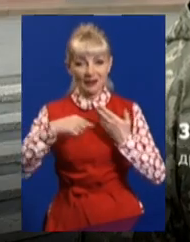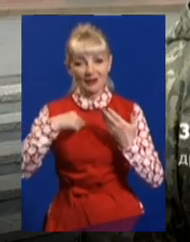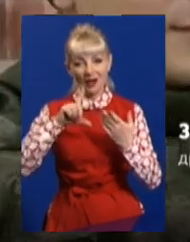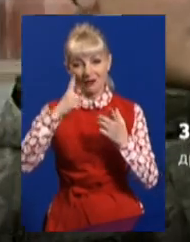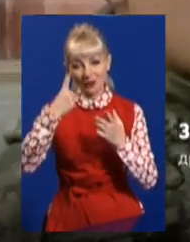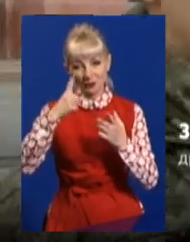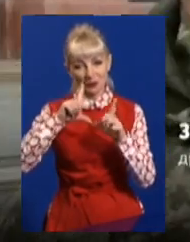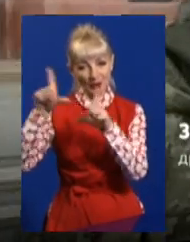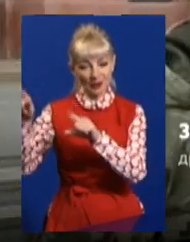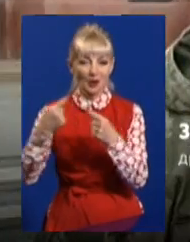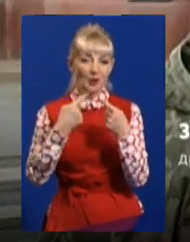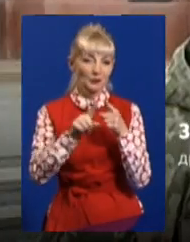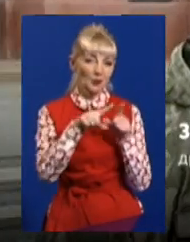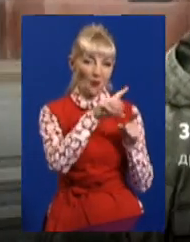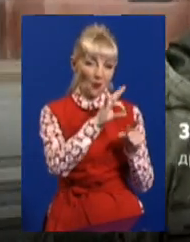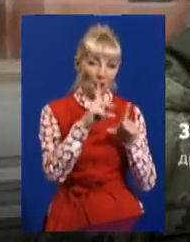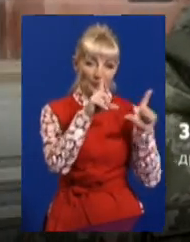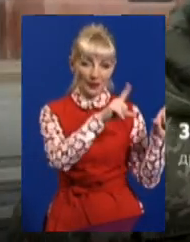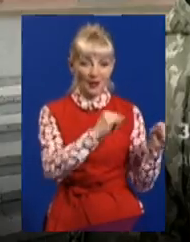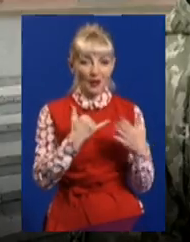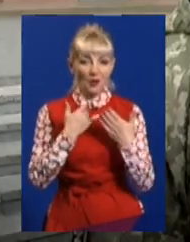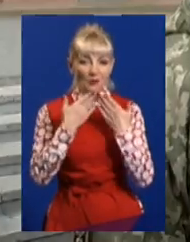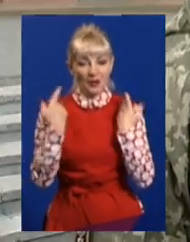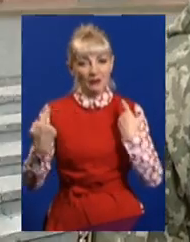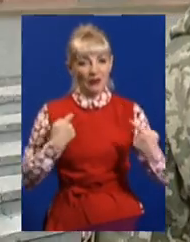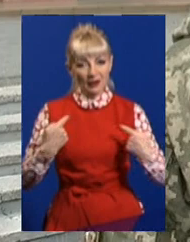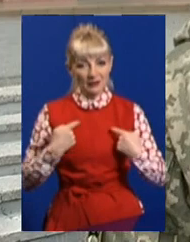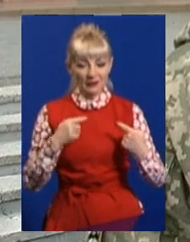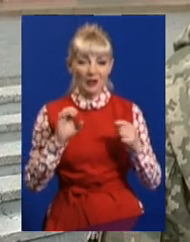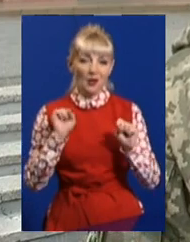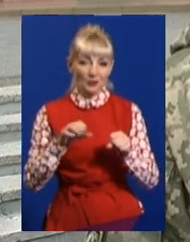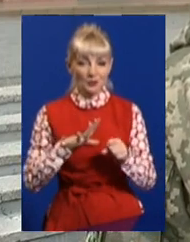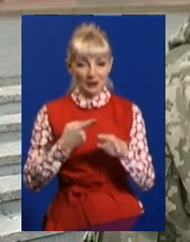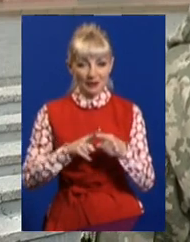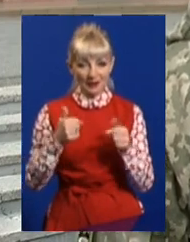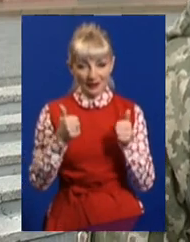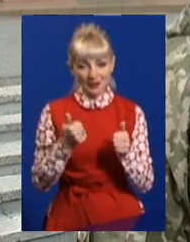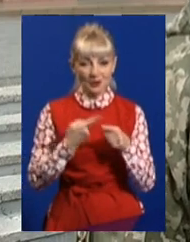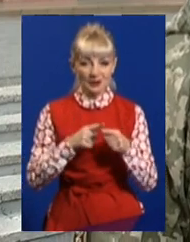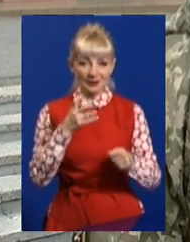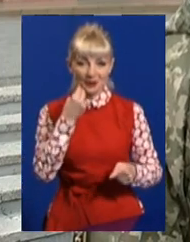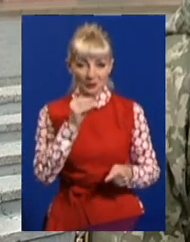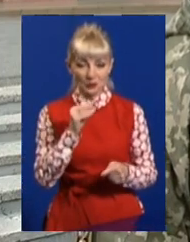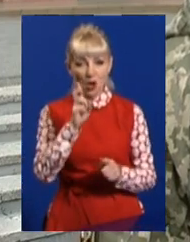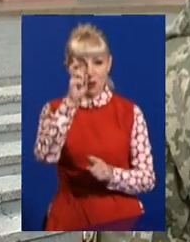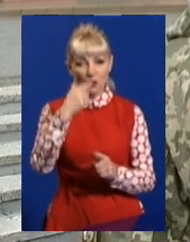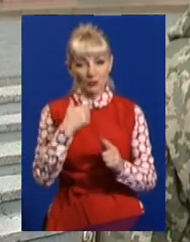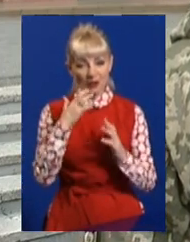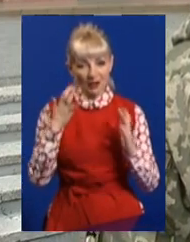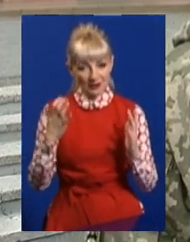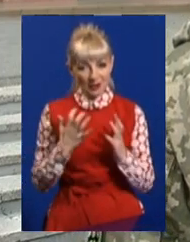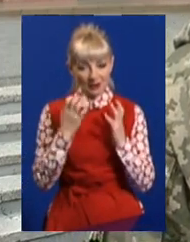другу сторону. У мене немає таких непоранень. Може, це і добре, це на краще. Бог мене зберіг, а